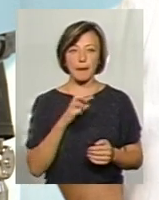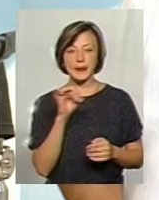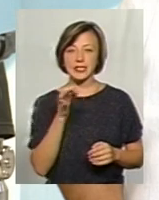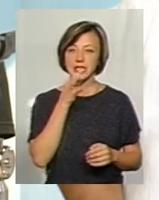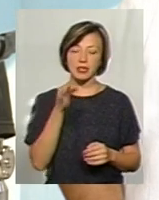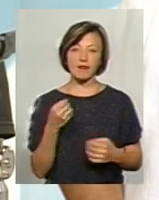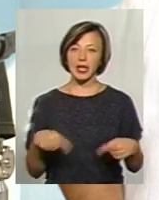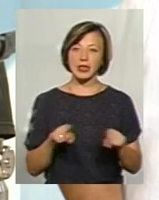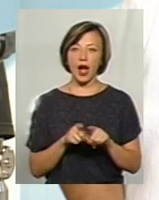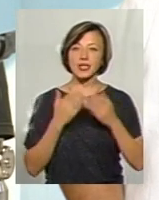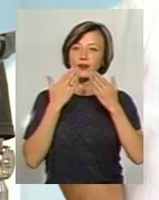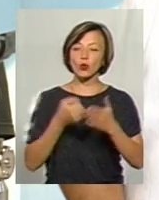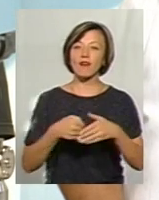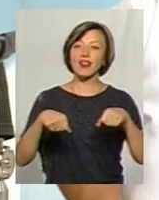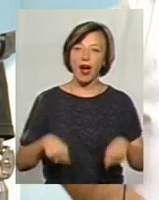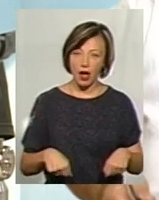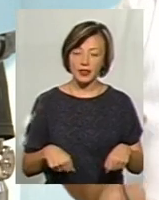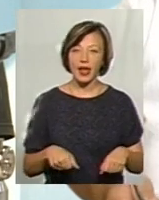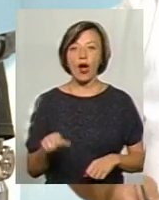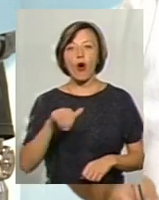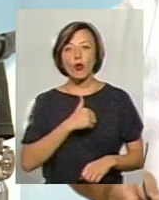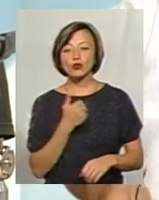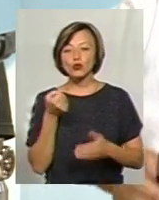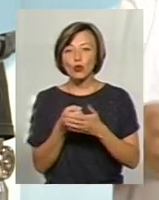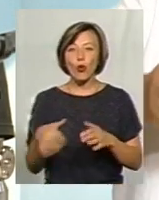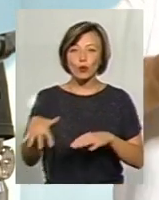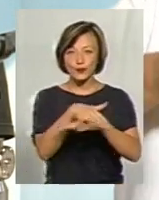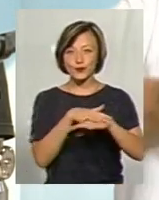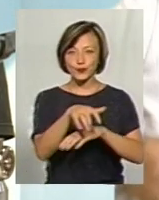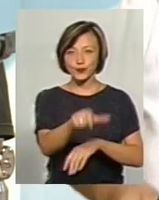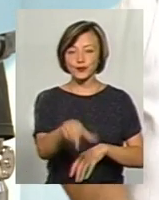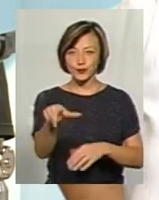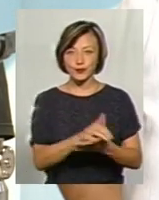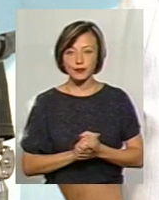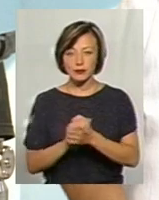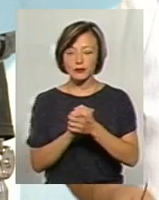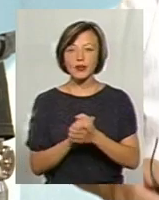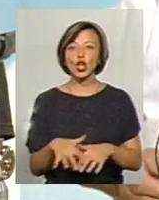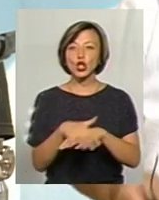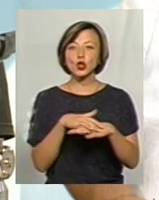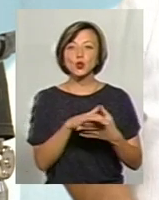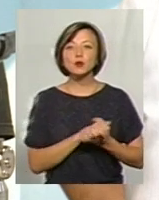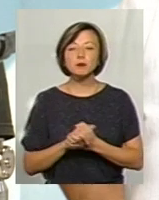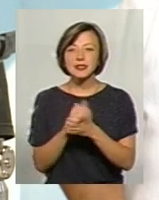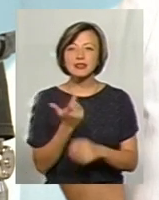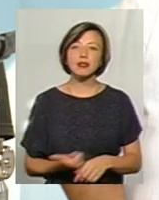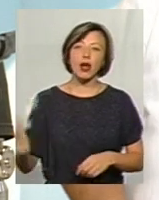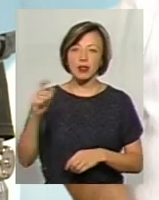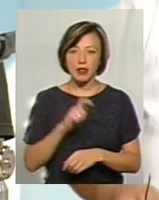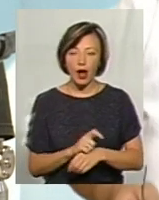не так звернутися до влади, як до суспільства. Суспільство занадто